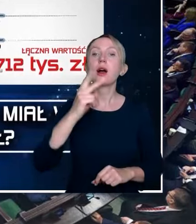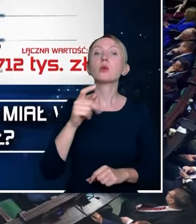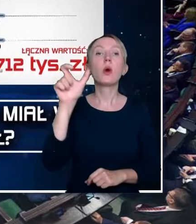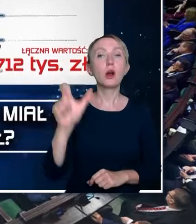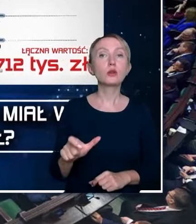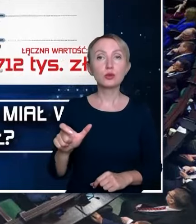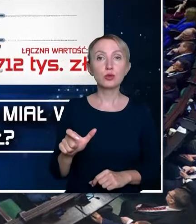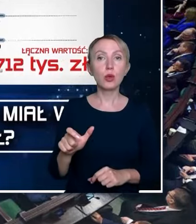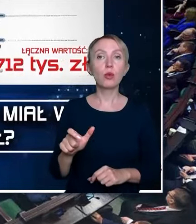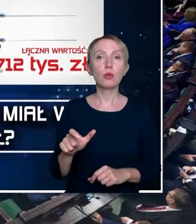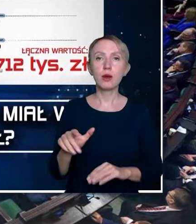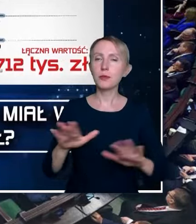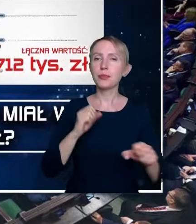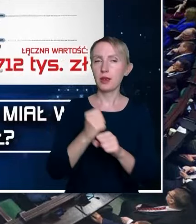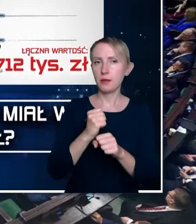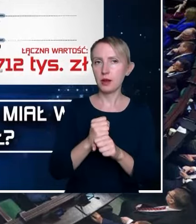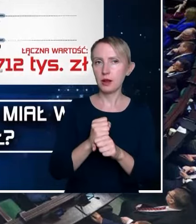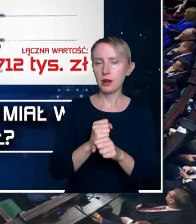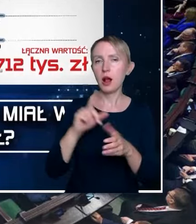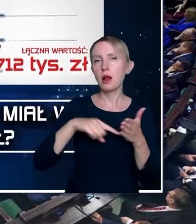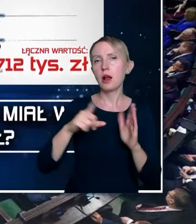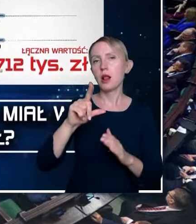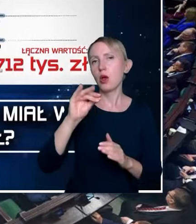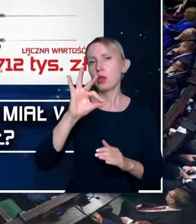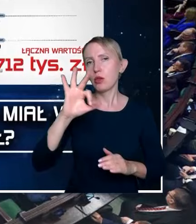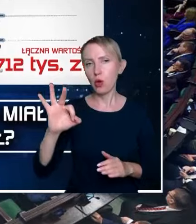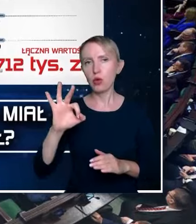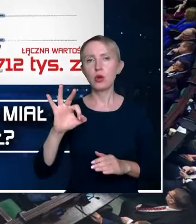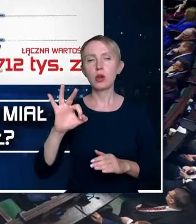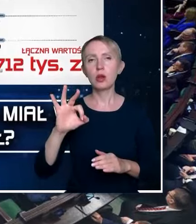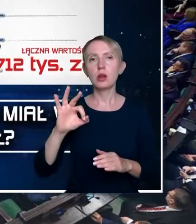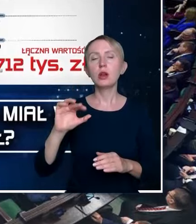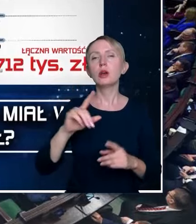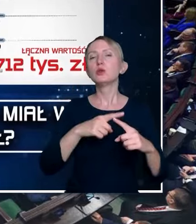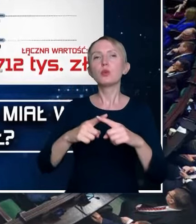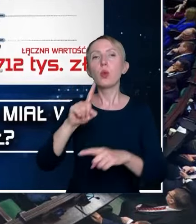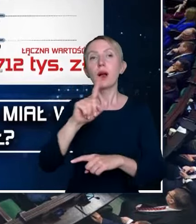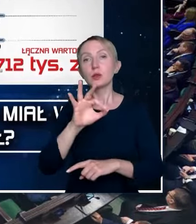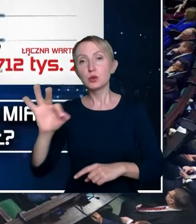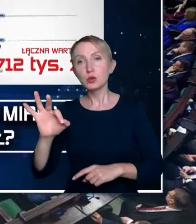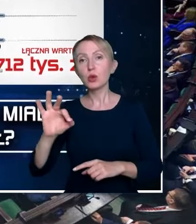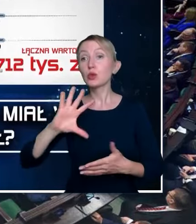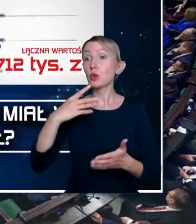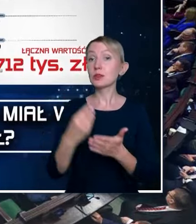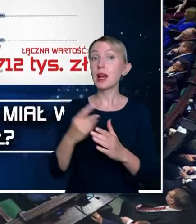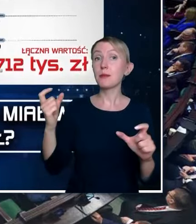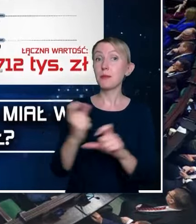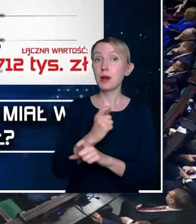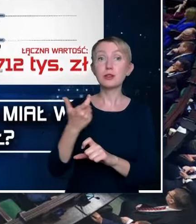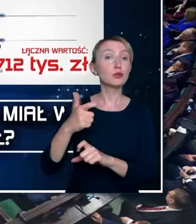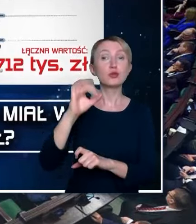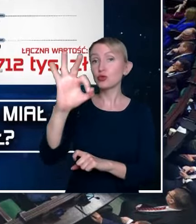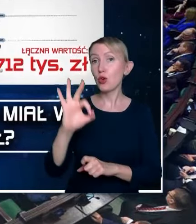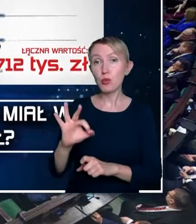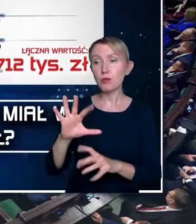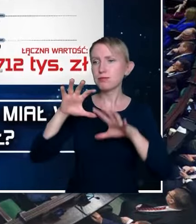na stanowisku szefa totalizatora sportowego, czyli spółki ZO, kolejnej spółki kapitałowej, w której skarb państw ma 100%, jest